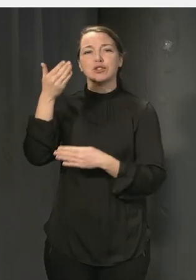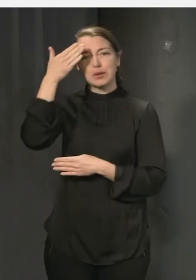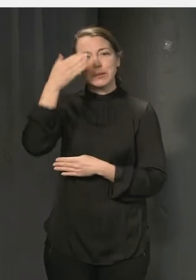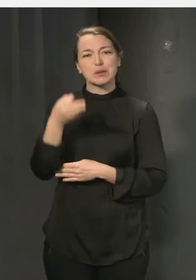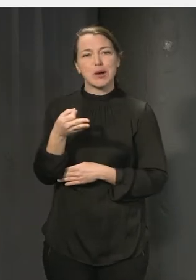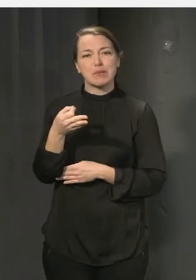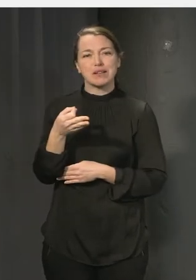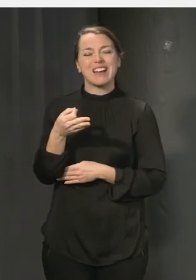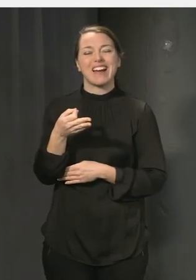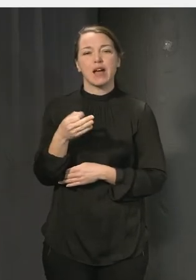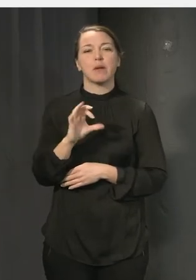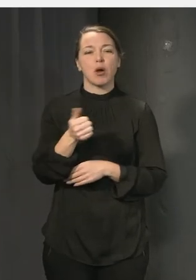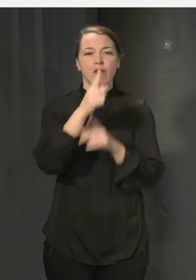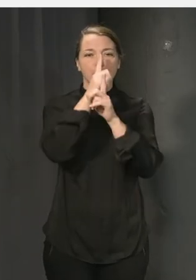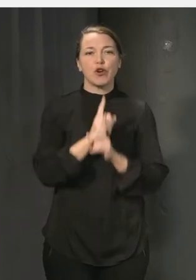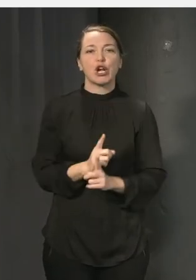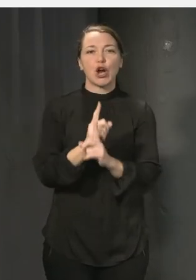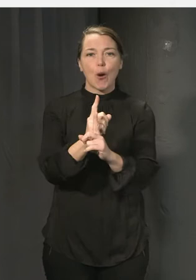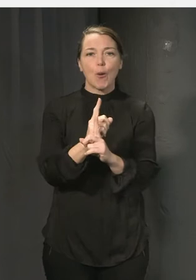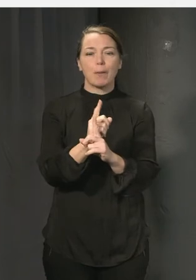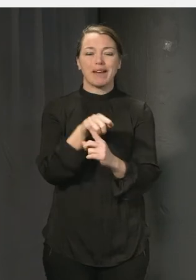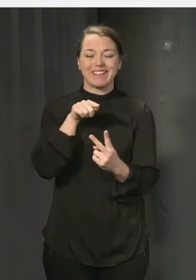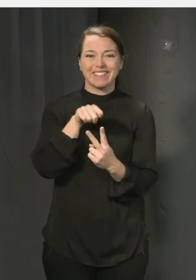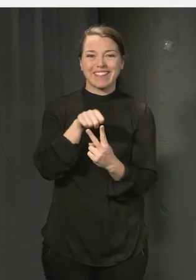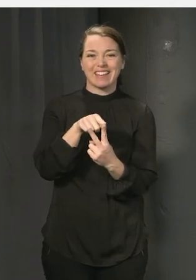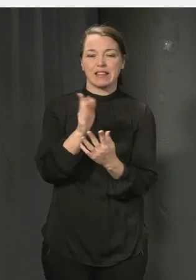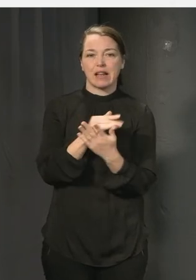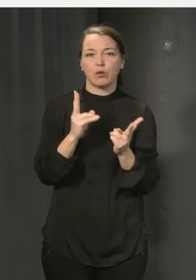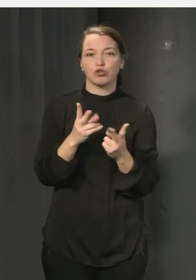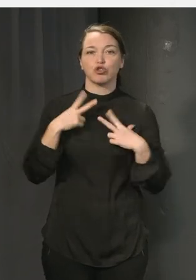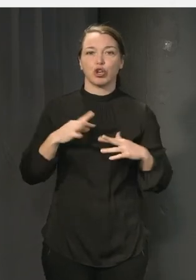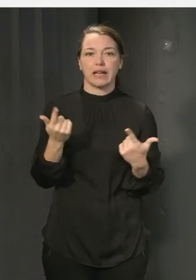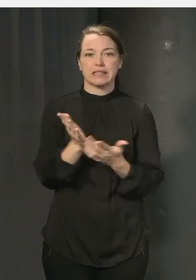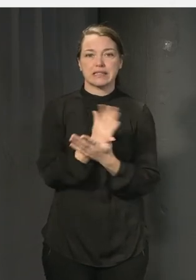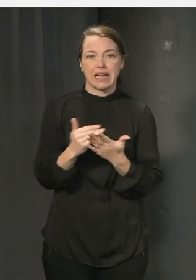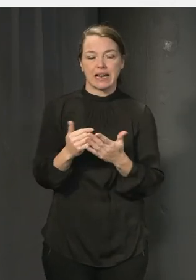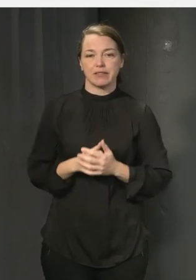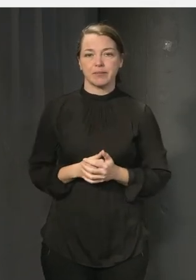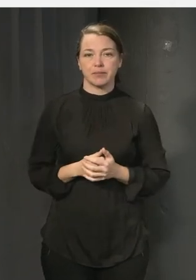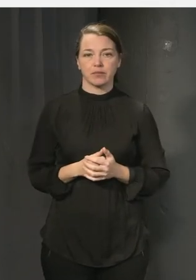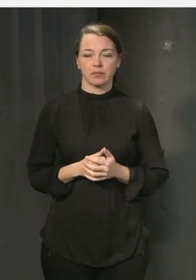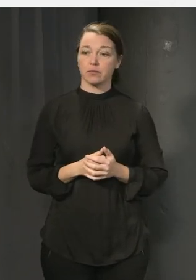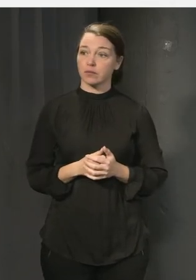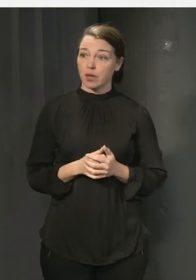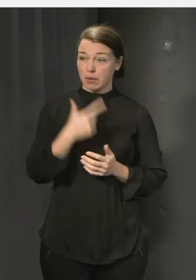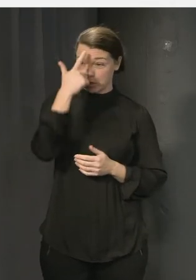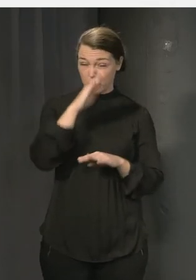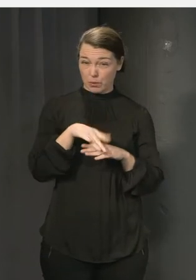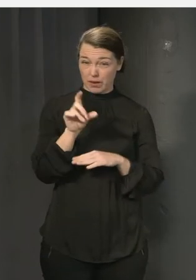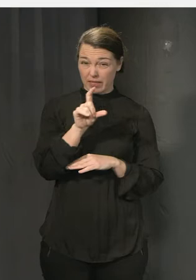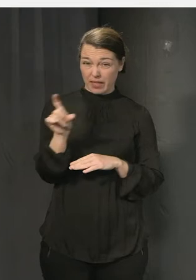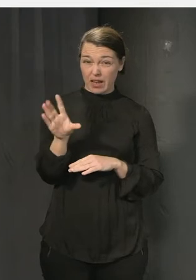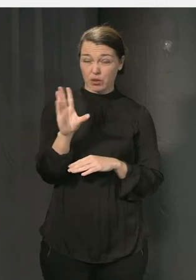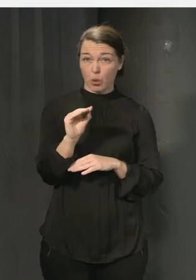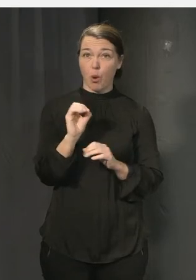vikten av att följa upp också den delen av skolans arbete. Ska man tro er så måste det också vara så att om man verkligen vill